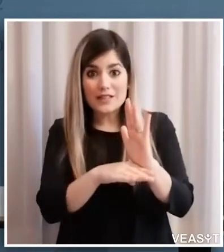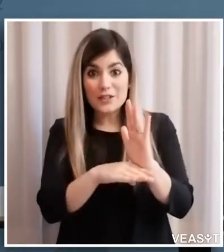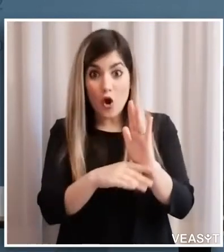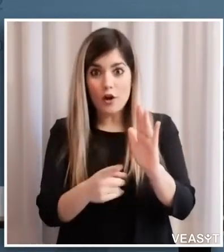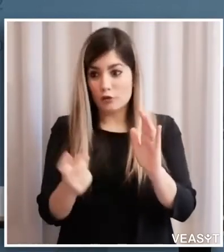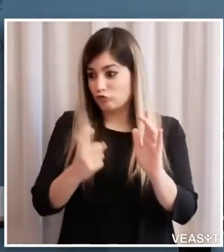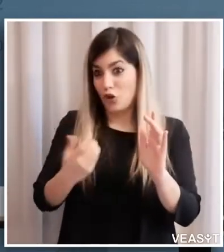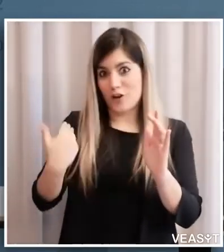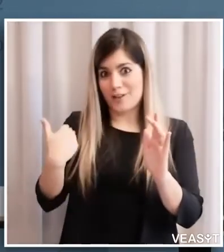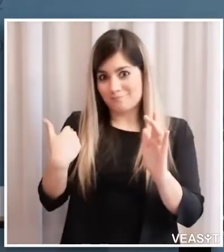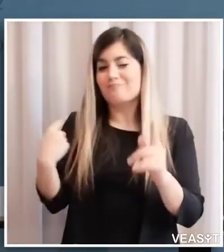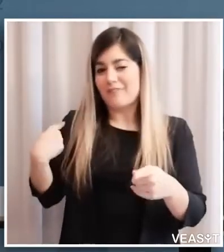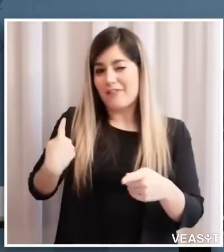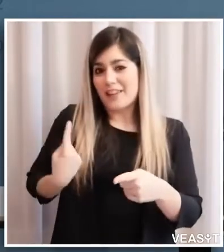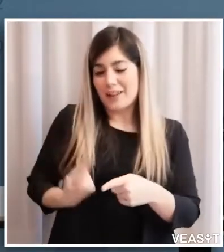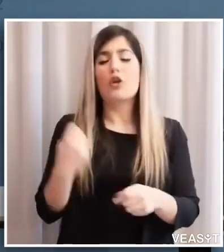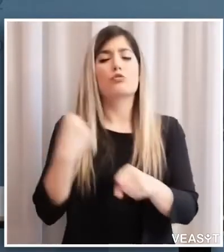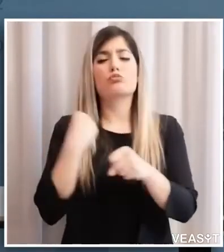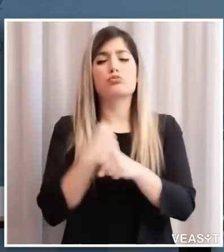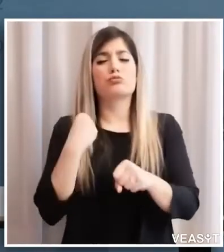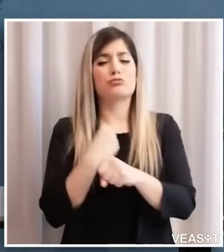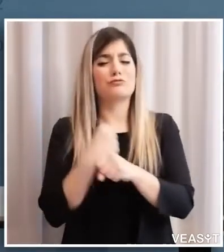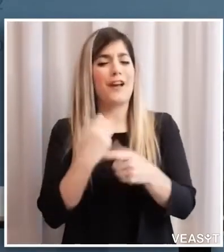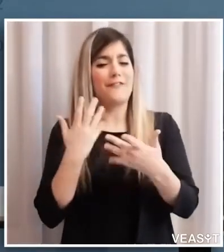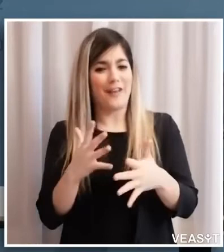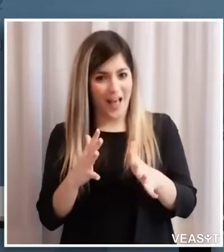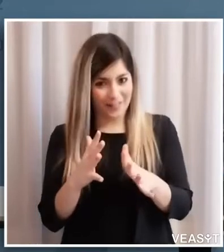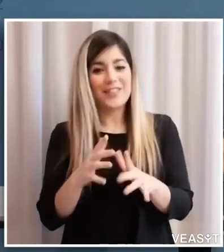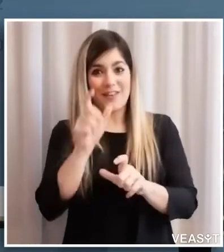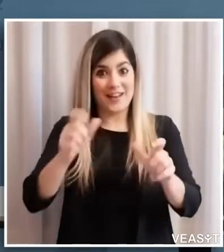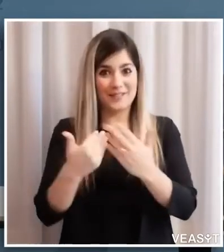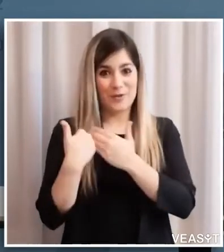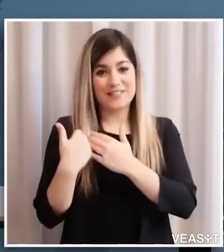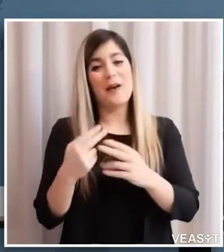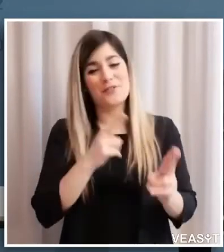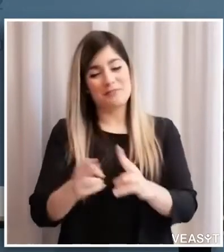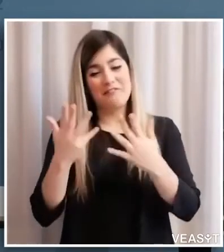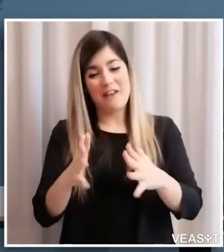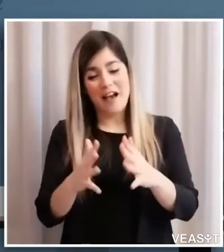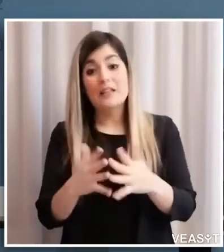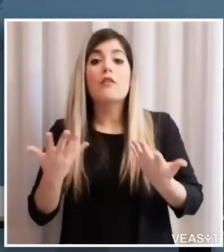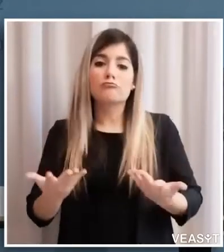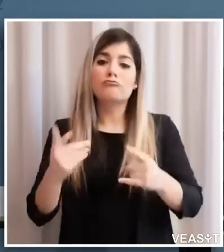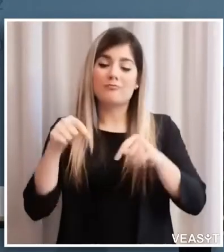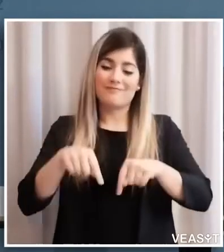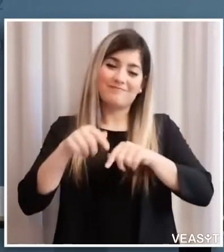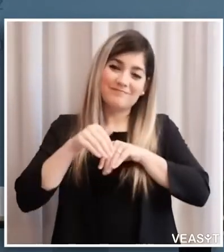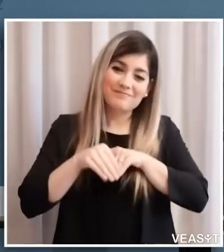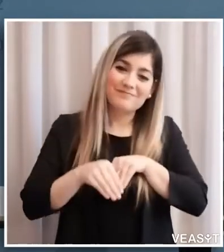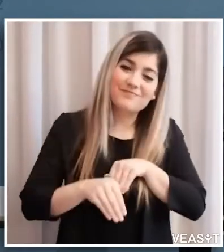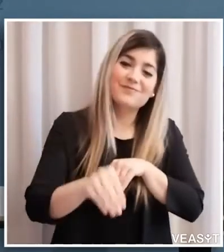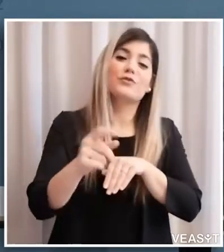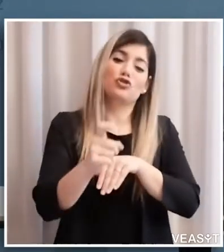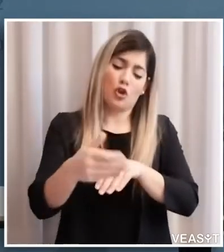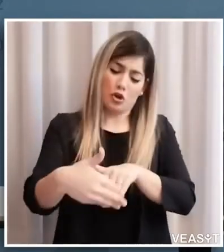giorni da parte di tutti i responsabili dei nostri espedali e adesso, nei prossimi giorni, si inizieranno di